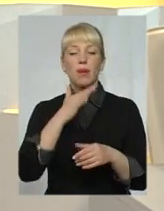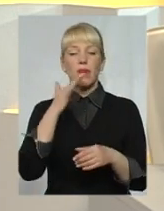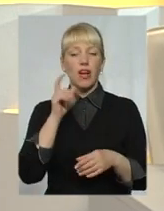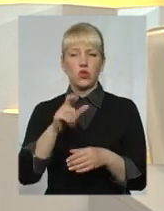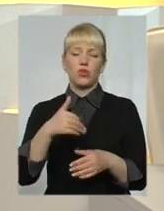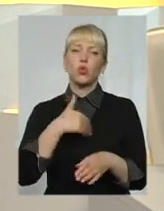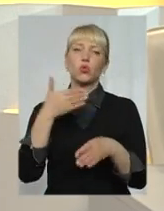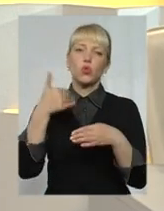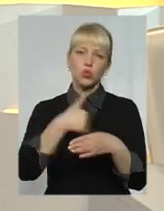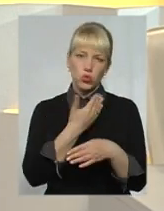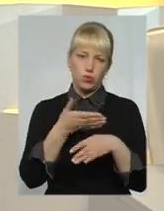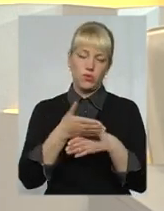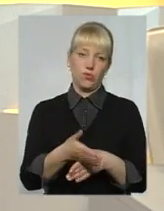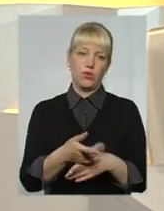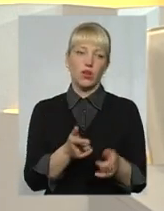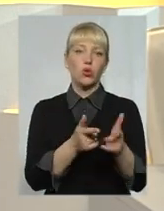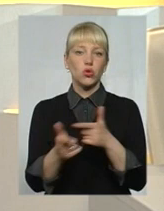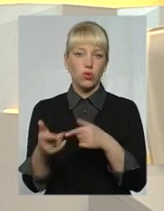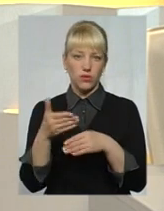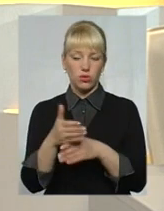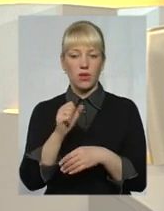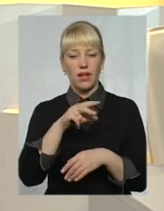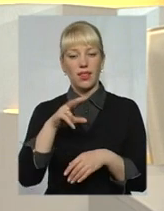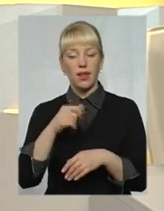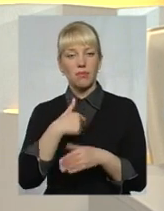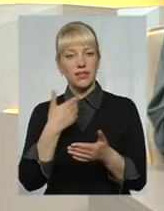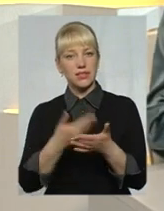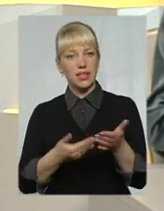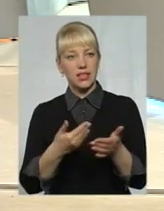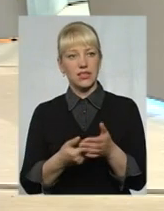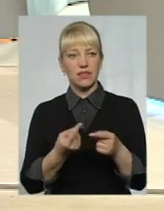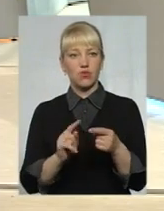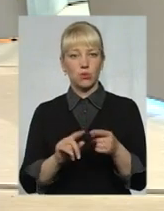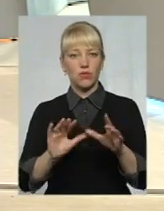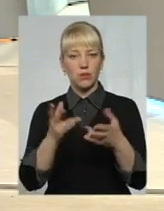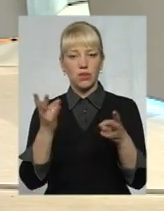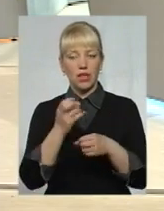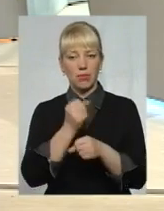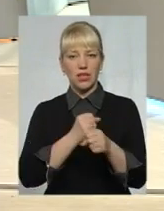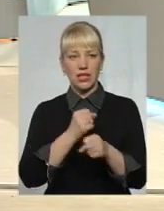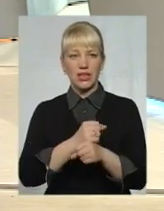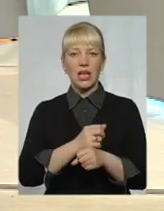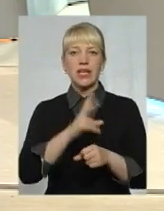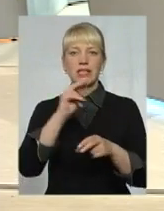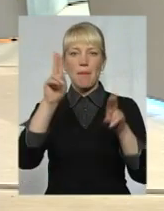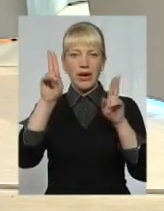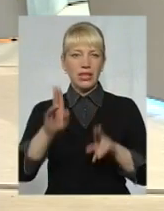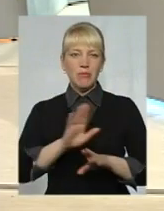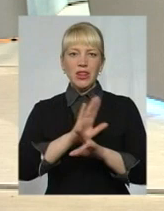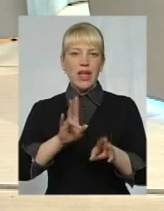готові допомогти, але, мені здається, в цьому випадку треба діяти за принципом «не на шкодь».